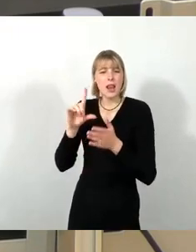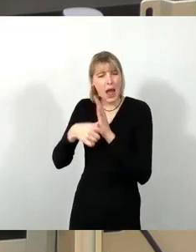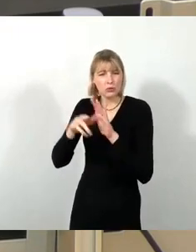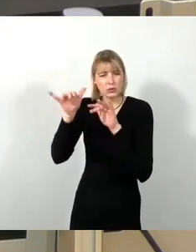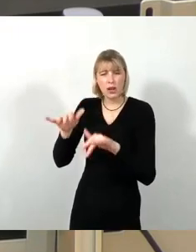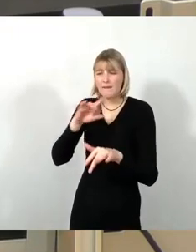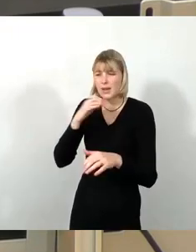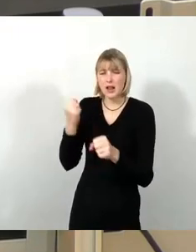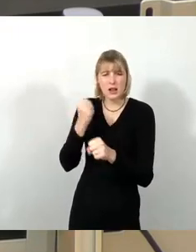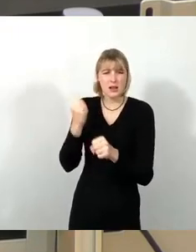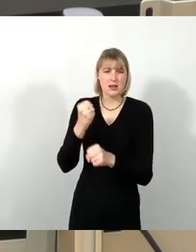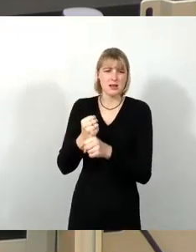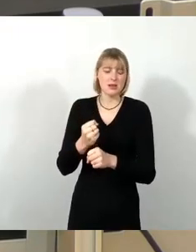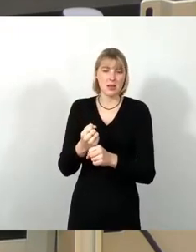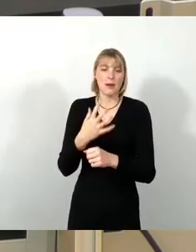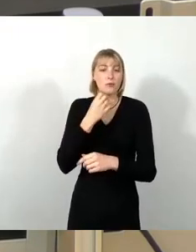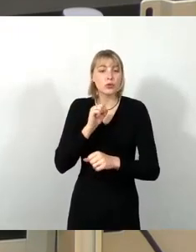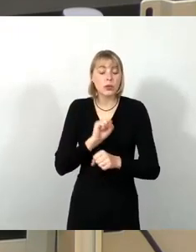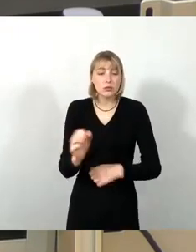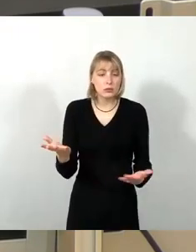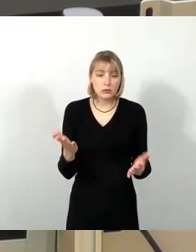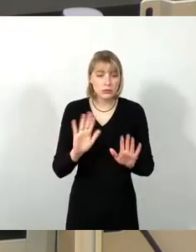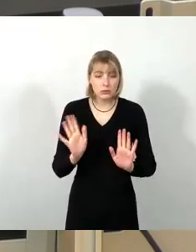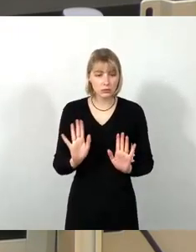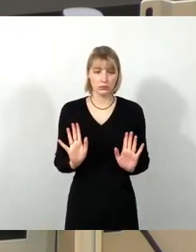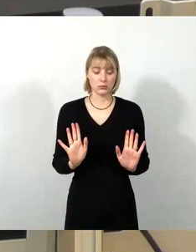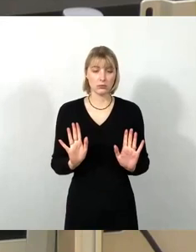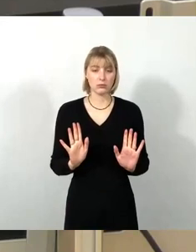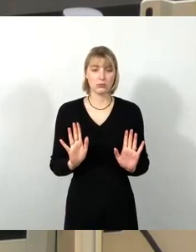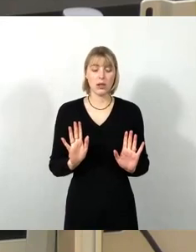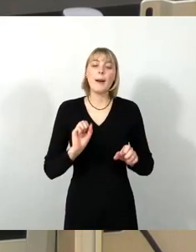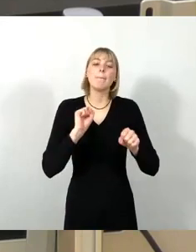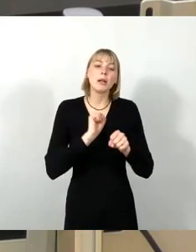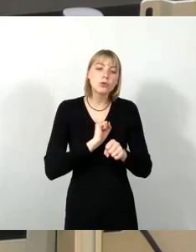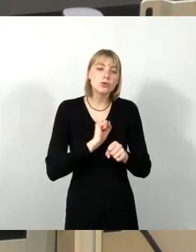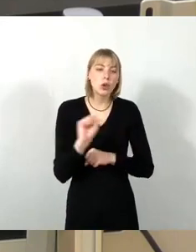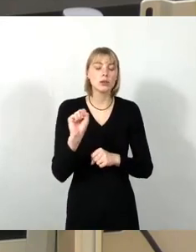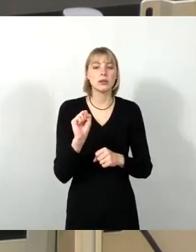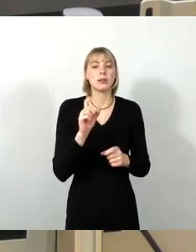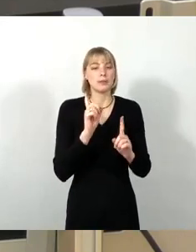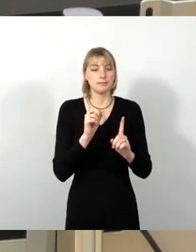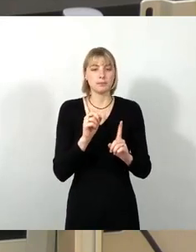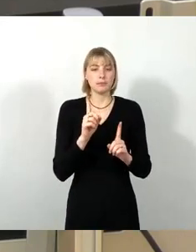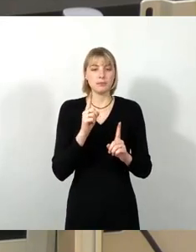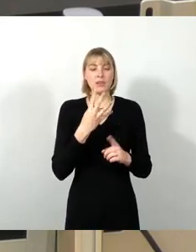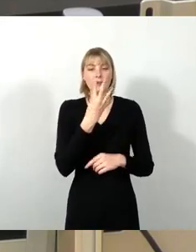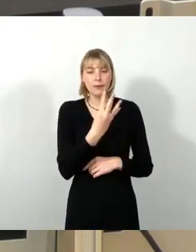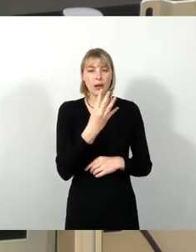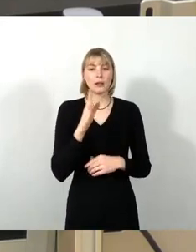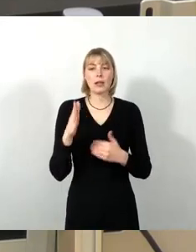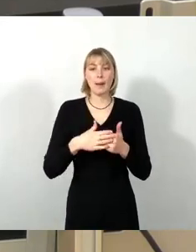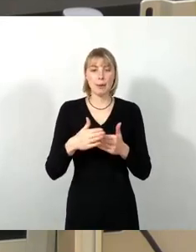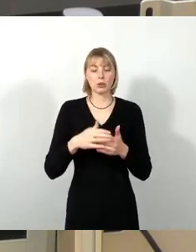ich ja gar nicht widersprechen. Aber so unterschiedlich wie diese vier Nachbarschaftszentren, die wir jetzt hier